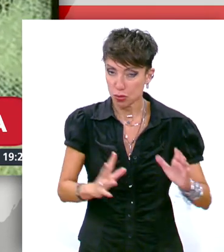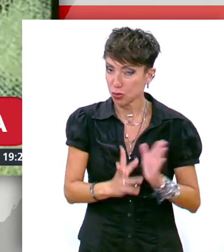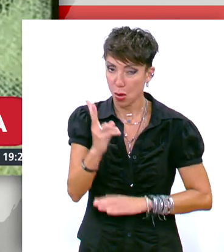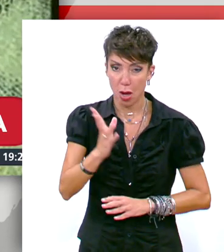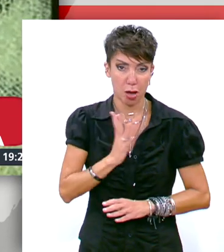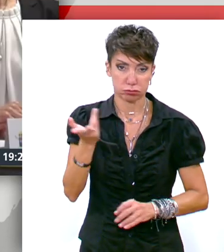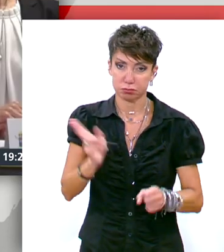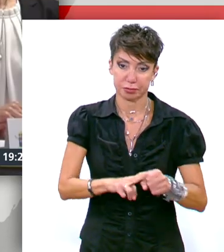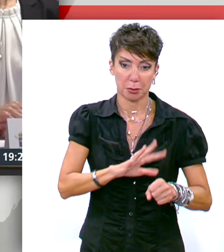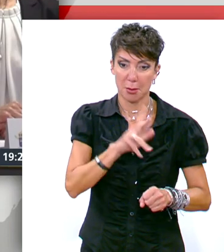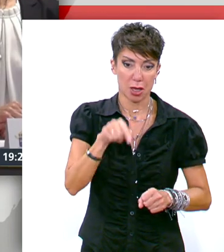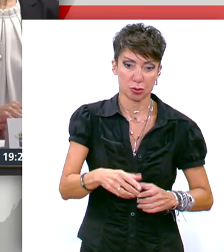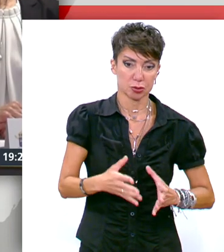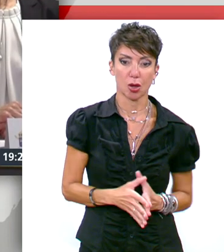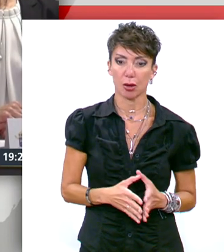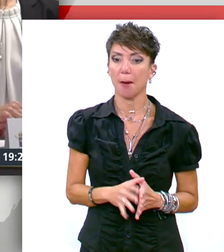σκοτωθεί μέχρι τώρα.